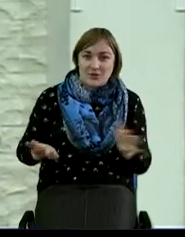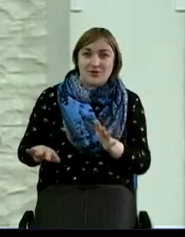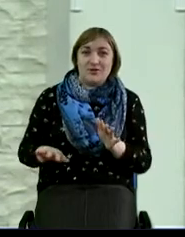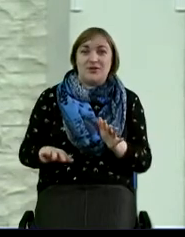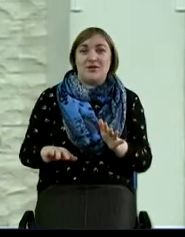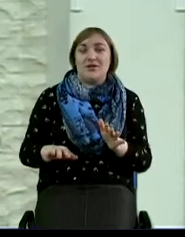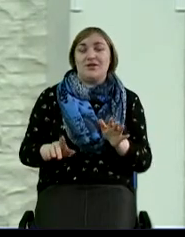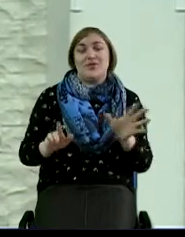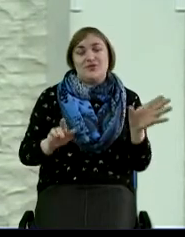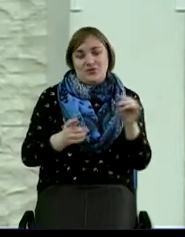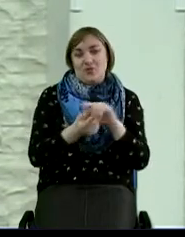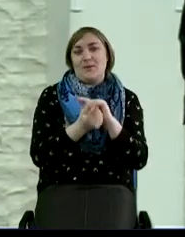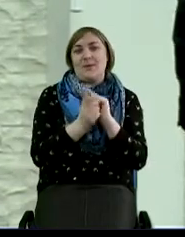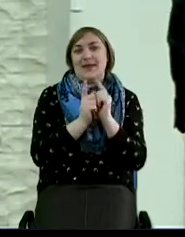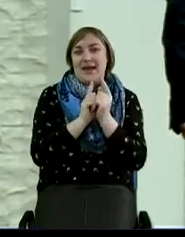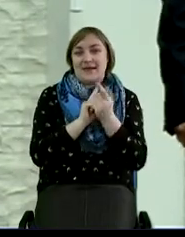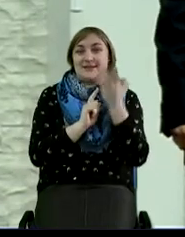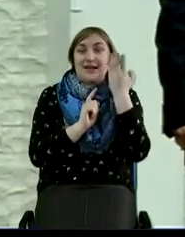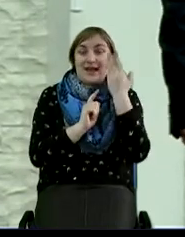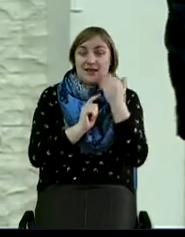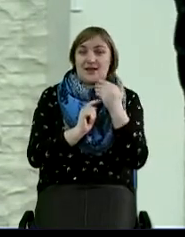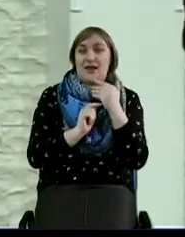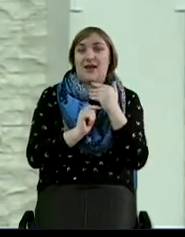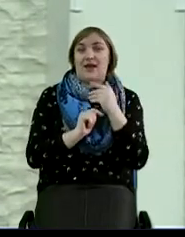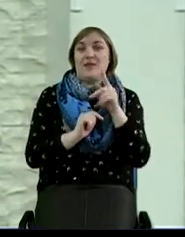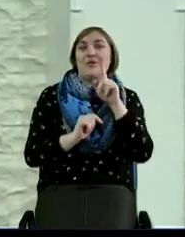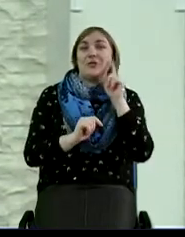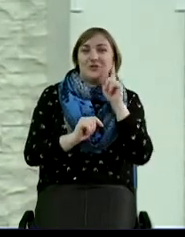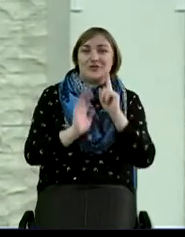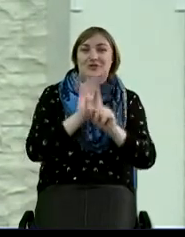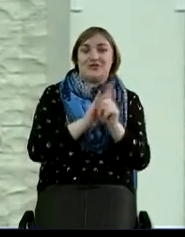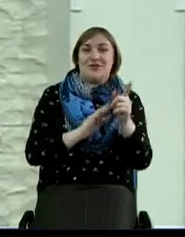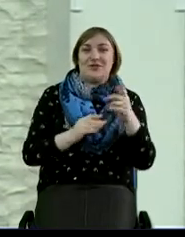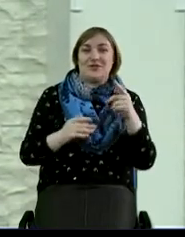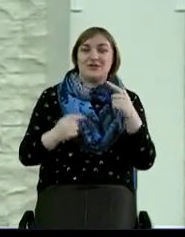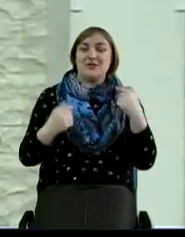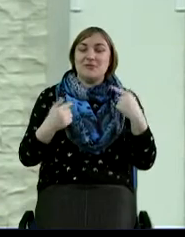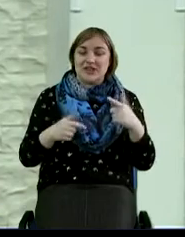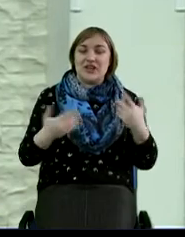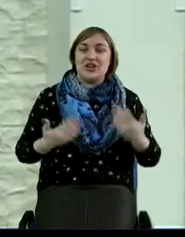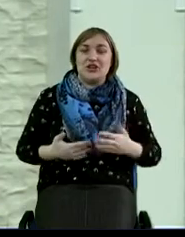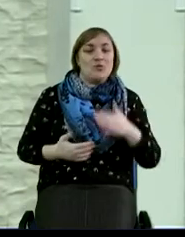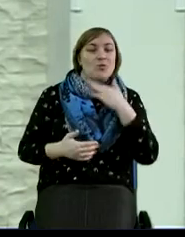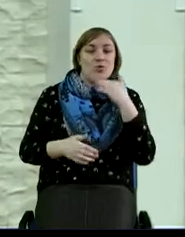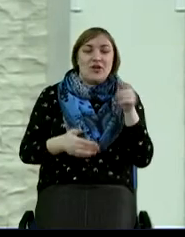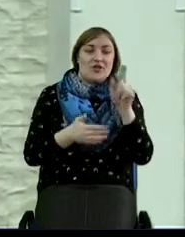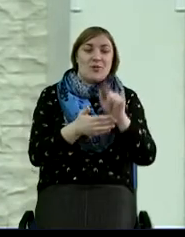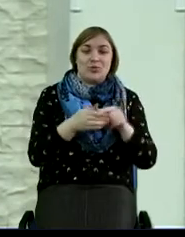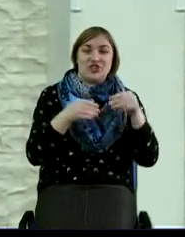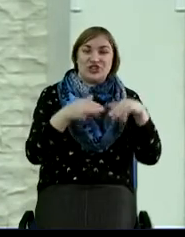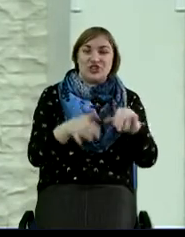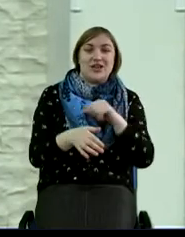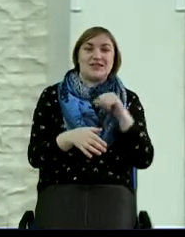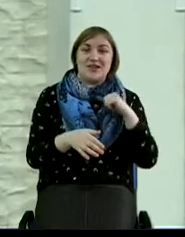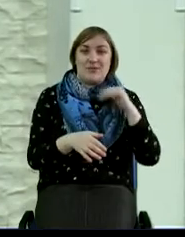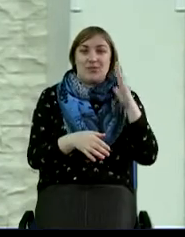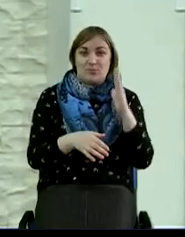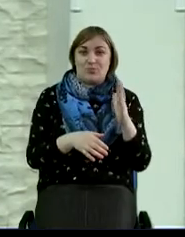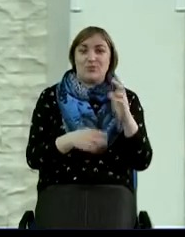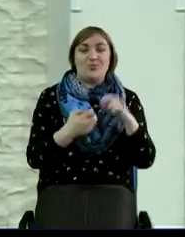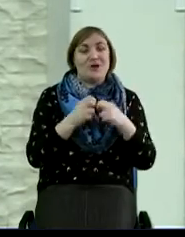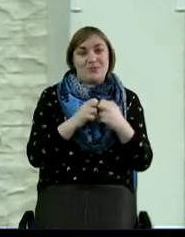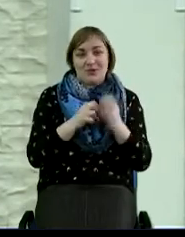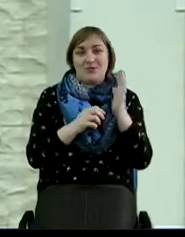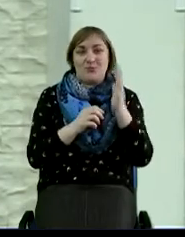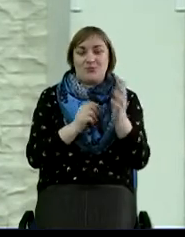тоже опять же все поменяются. Когда они вступят в жизнь, им придется решать самостоятельно многие вопросы, сталкиваться с какими-то проблемами. И